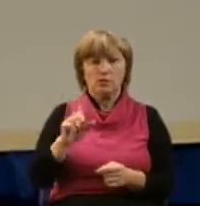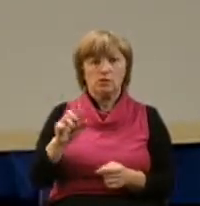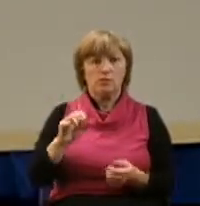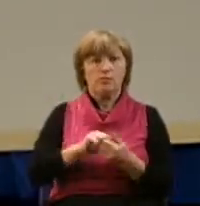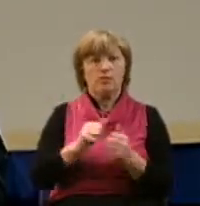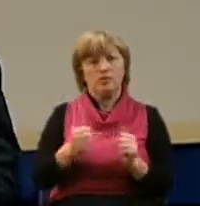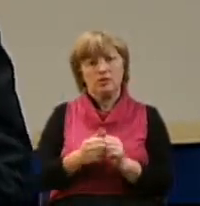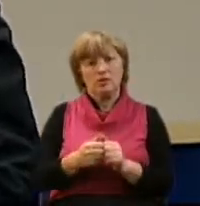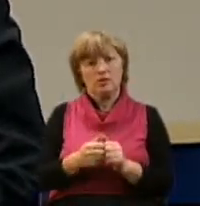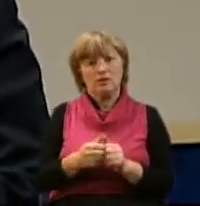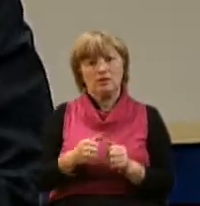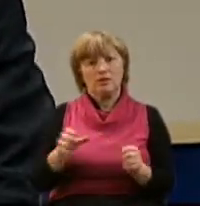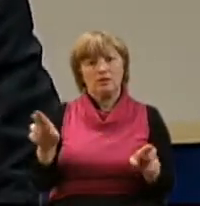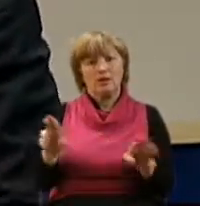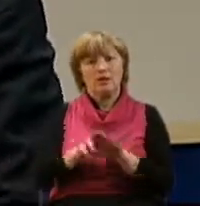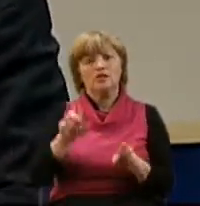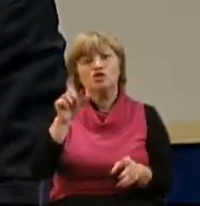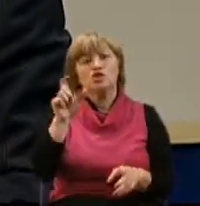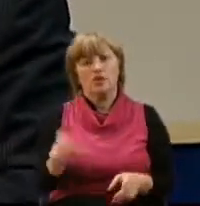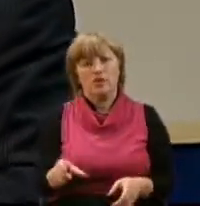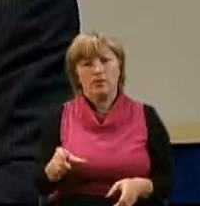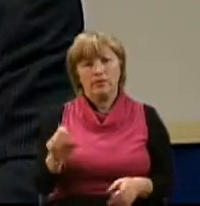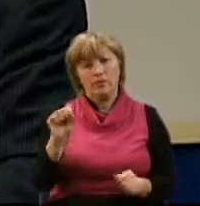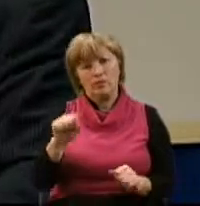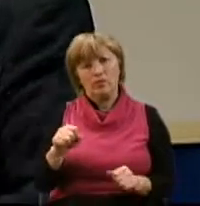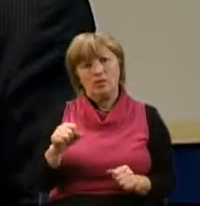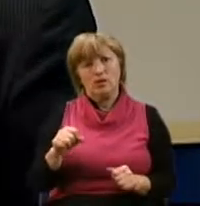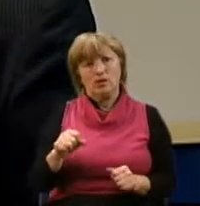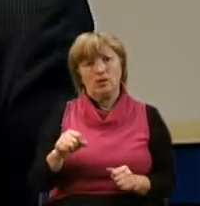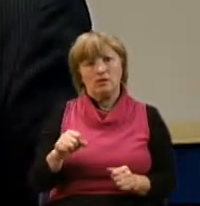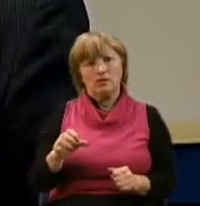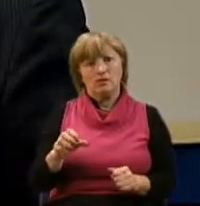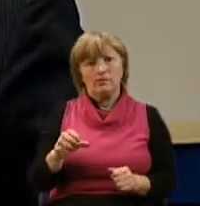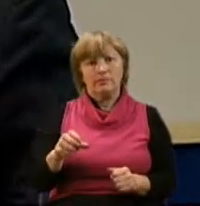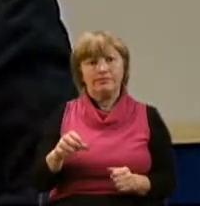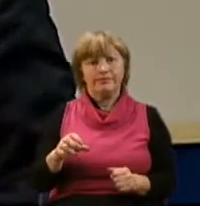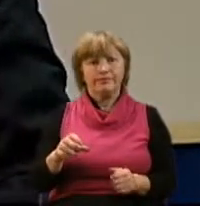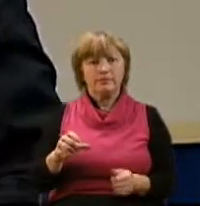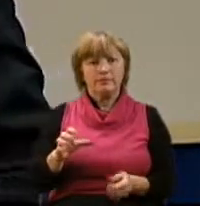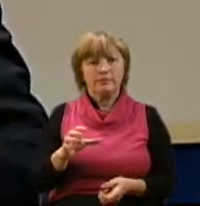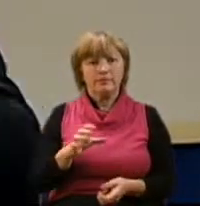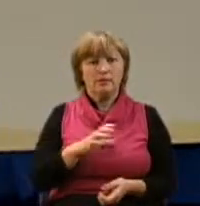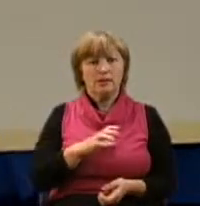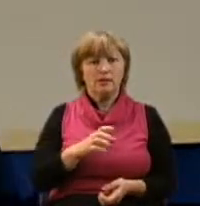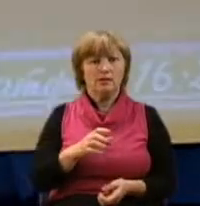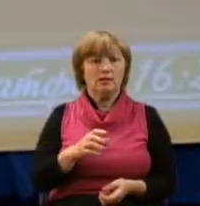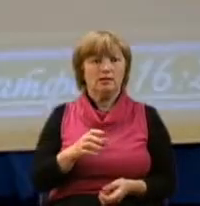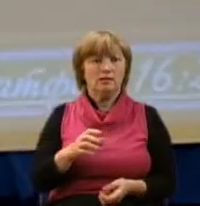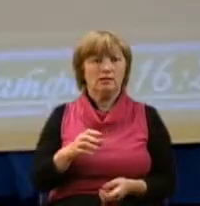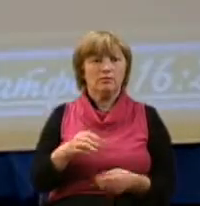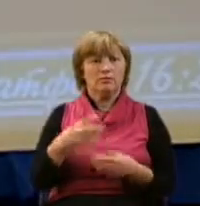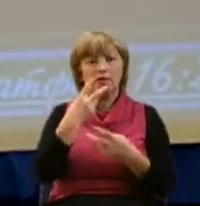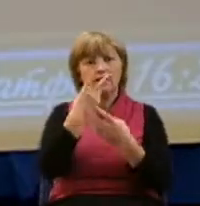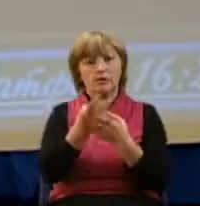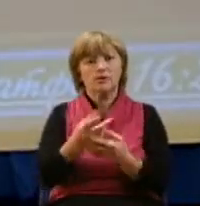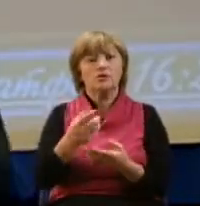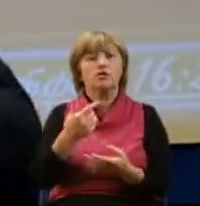Петр как человек, он мог олицетворять собой голос Божий,